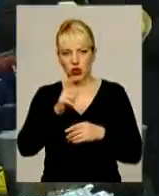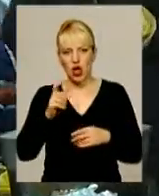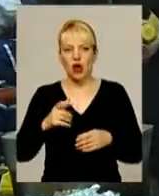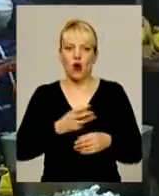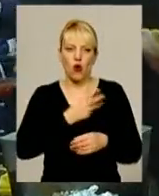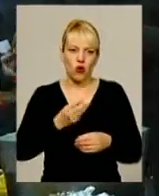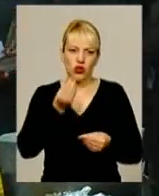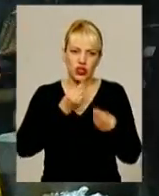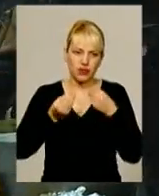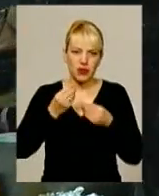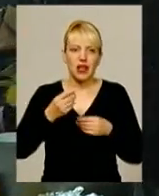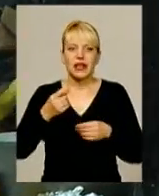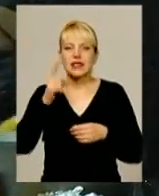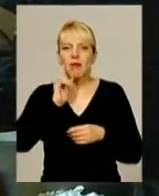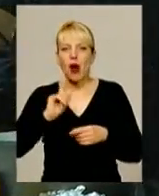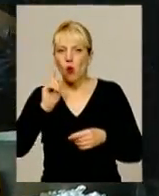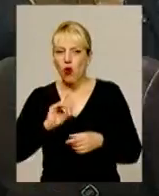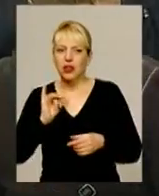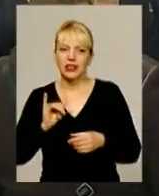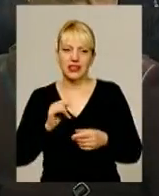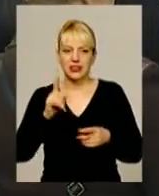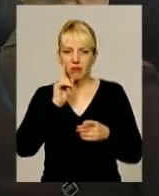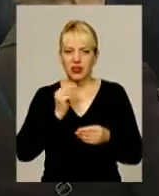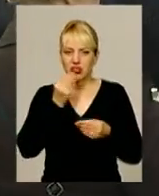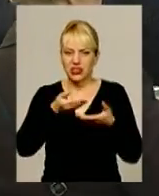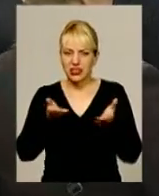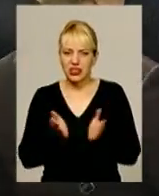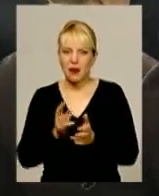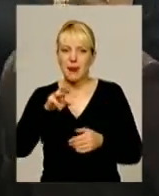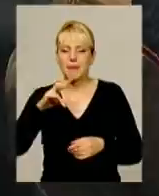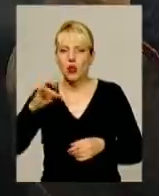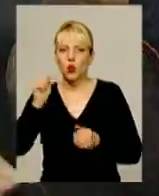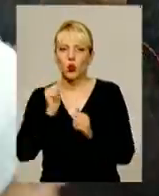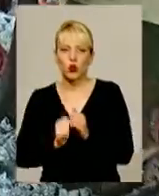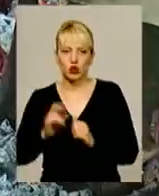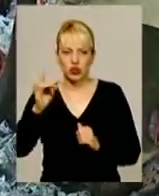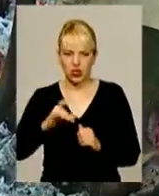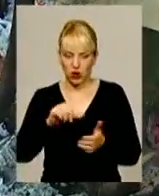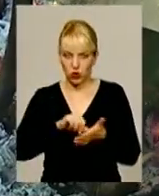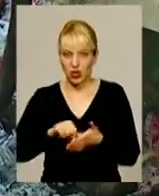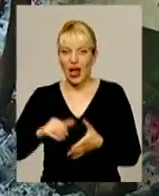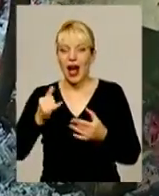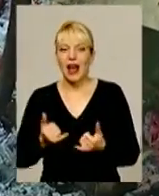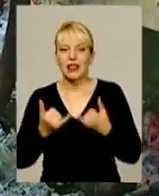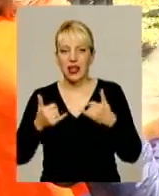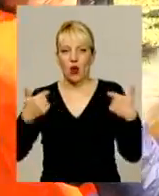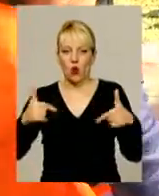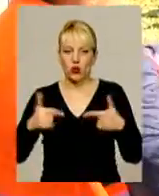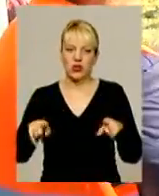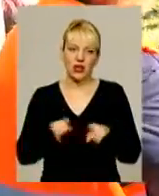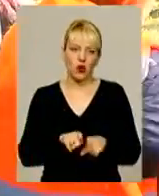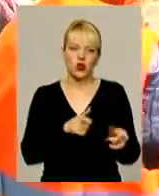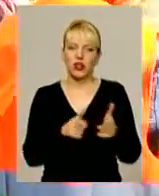куштували традиційні подільські смаколики та смачні страви з меню кожного ресторану-учасника. А ще для гостей фестивалю.